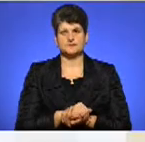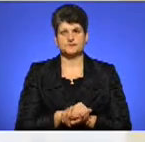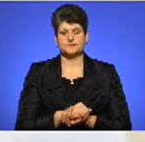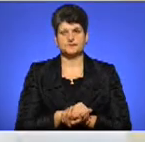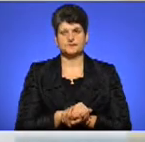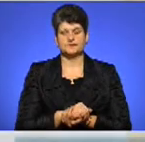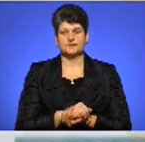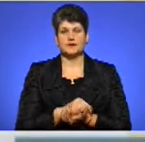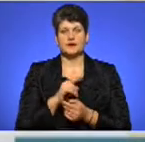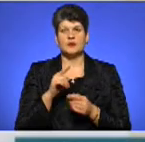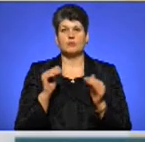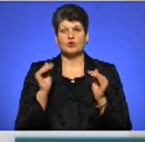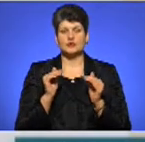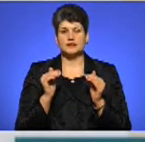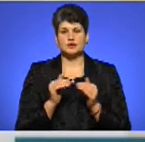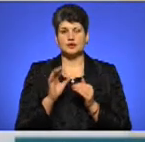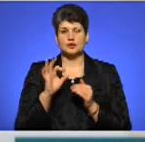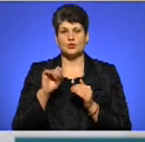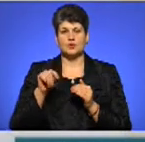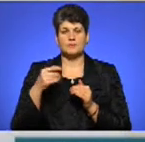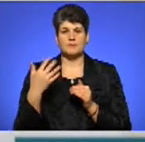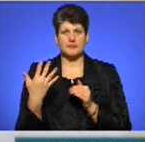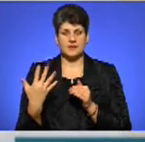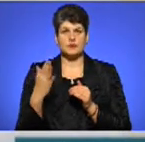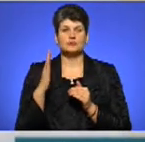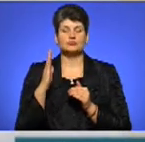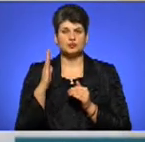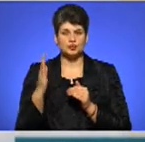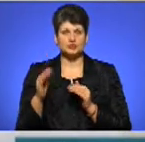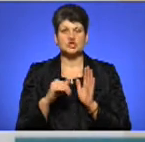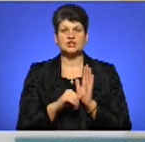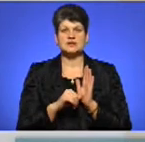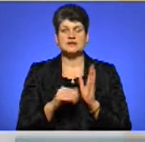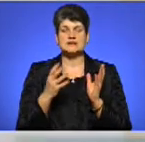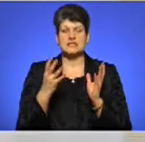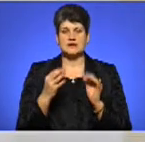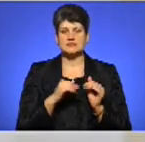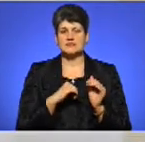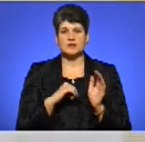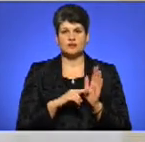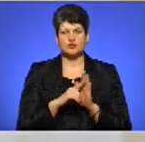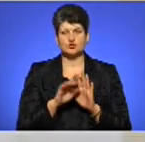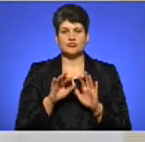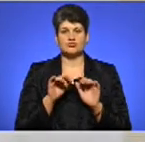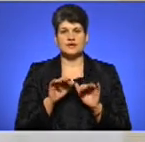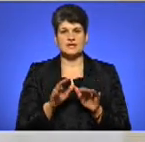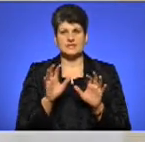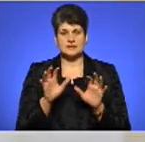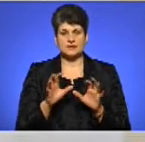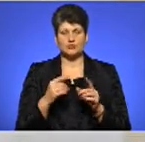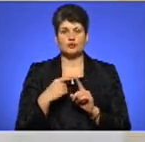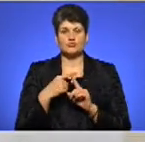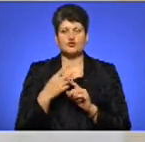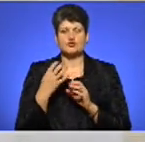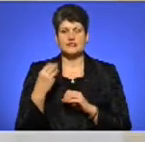Понижуючий коефіцієнт 0,5 буде існувати 60 днів з самого початку дії закону, плюс ще